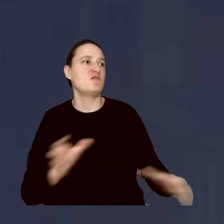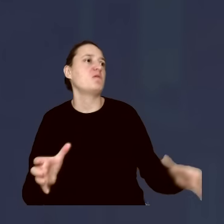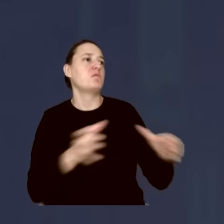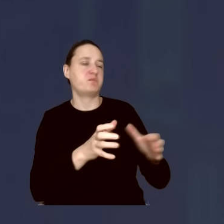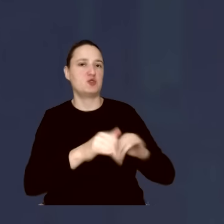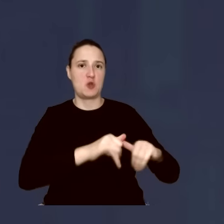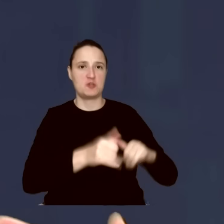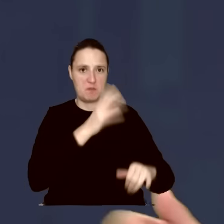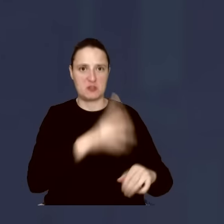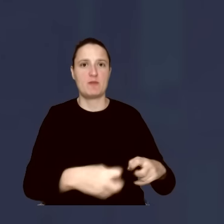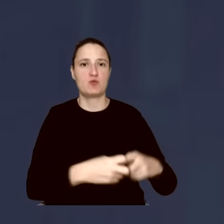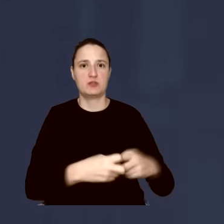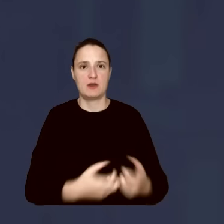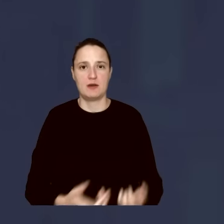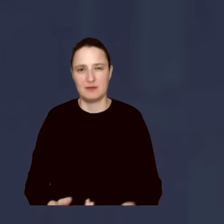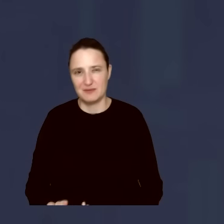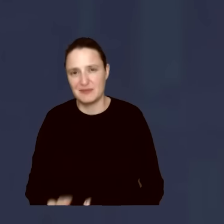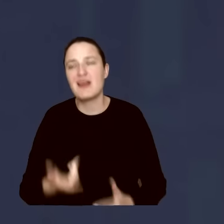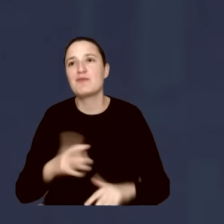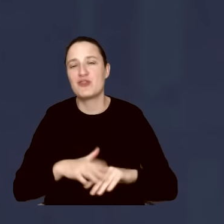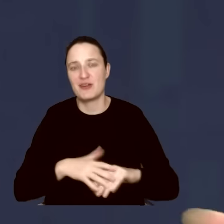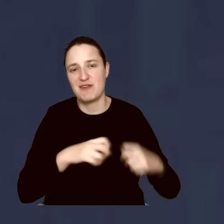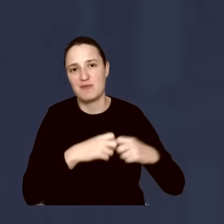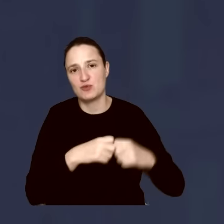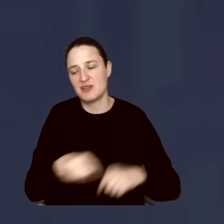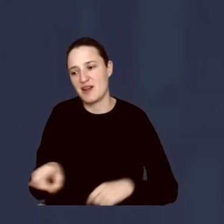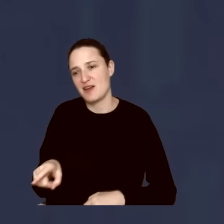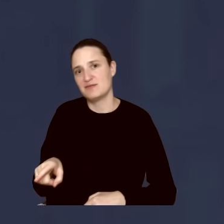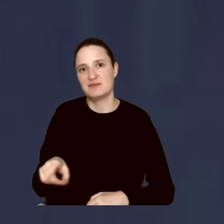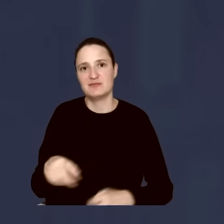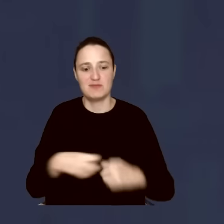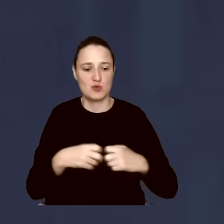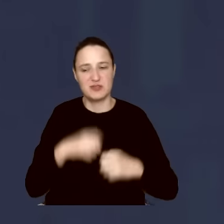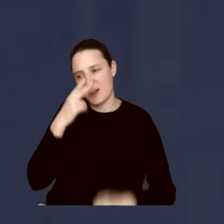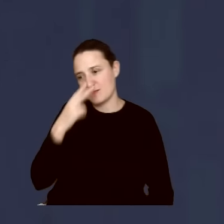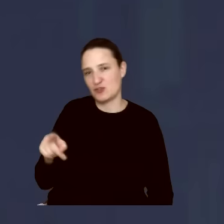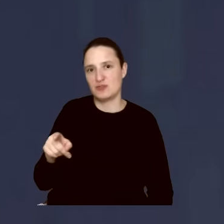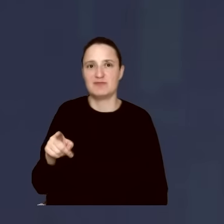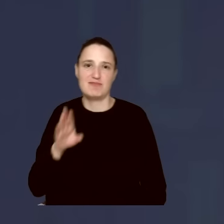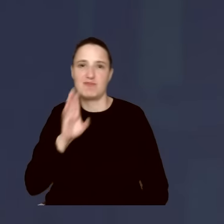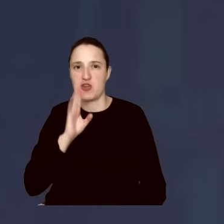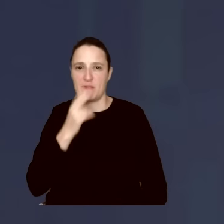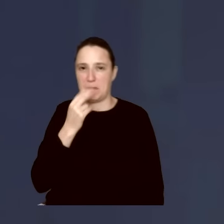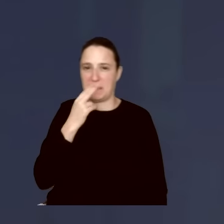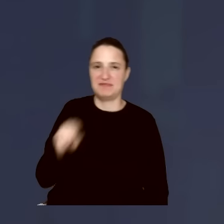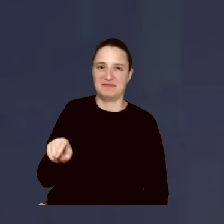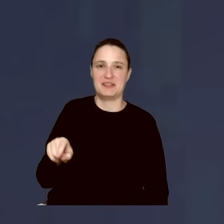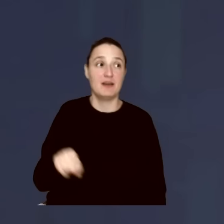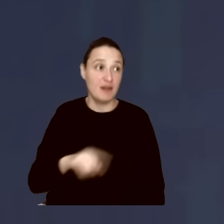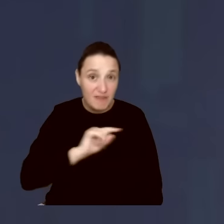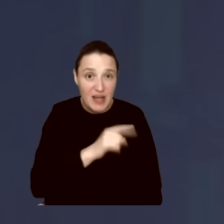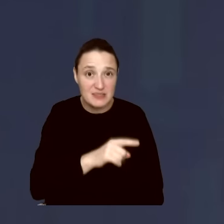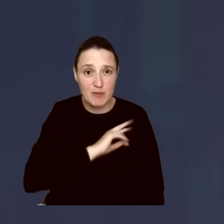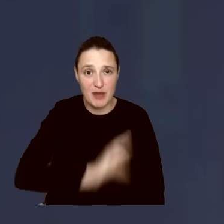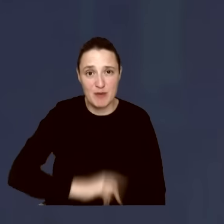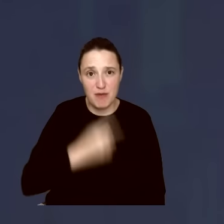Jak potraktowali go jak takiego non est, hoptysia, mówił o tym premier Francji, inni politycy francuscy